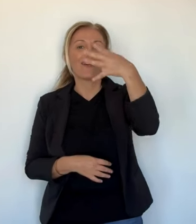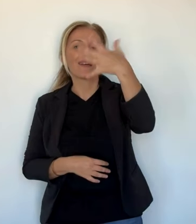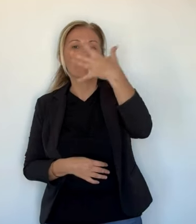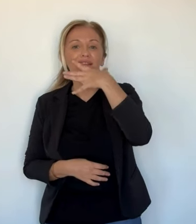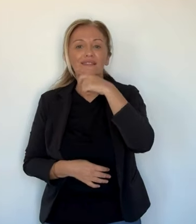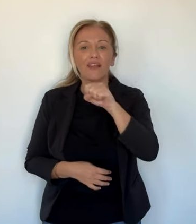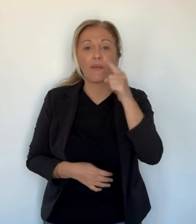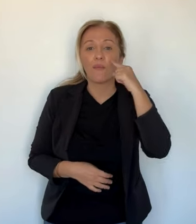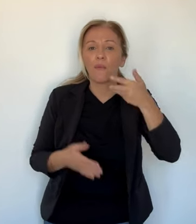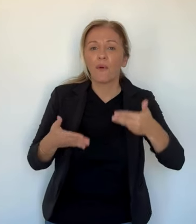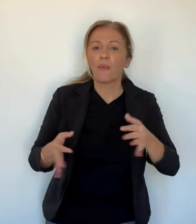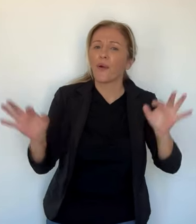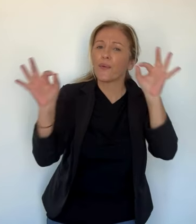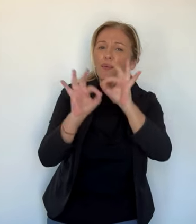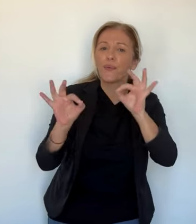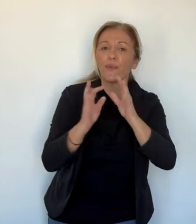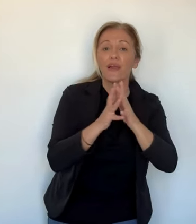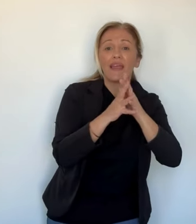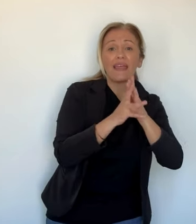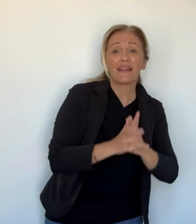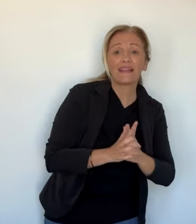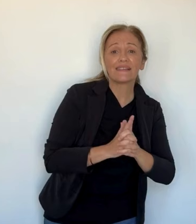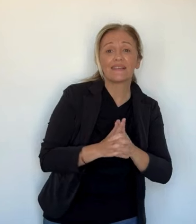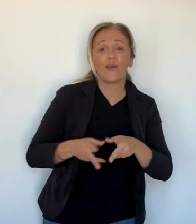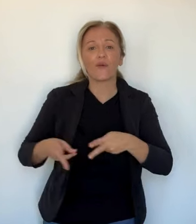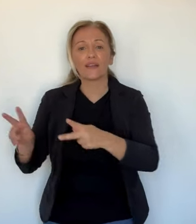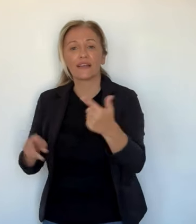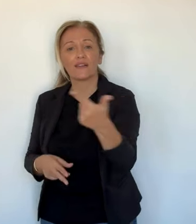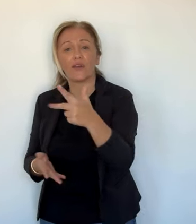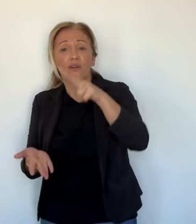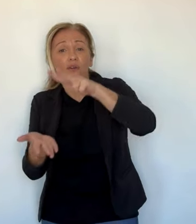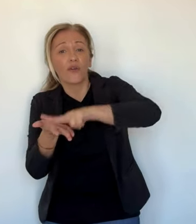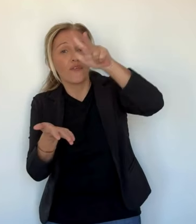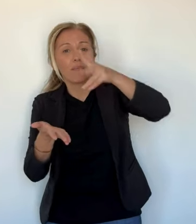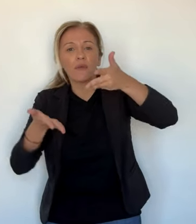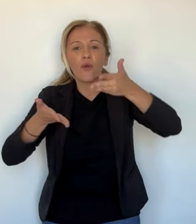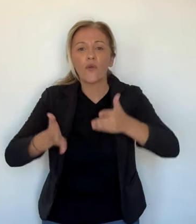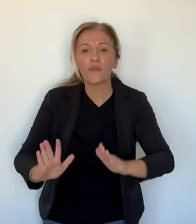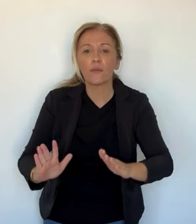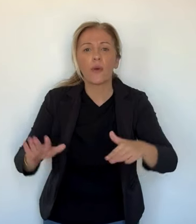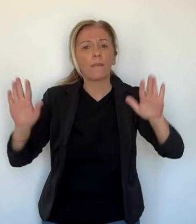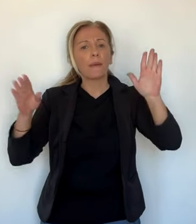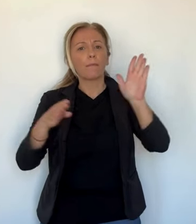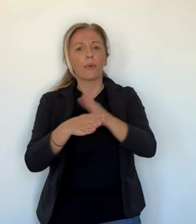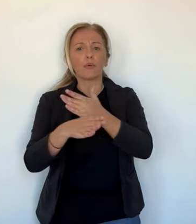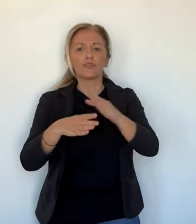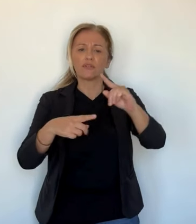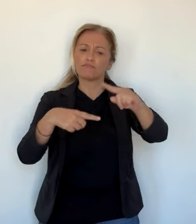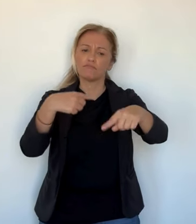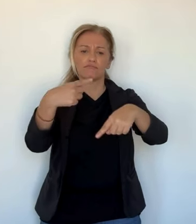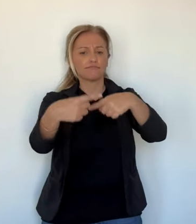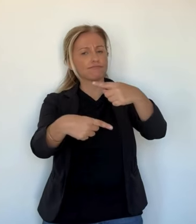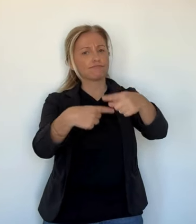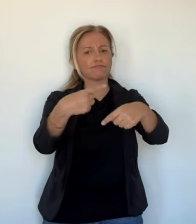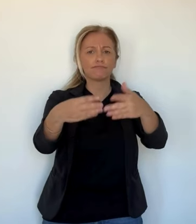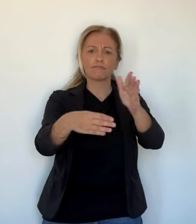14 et 15 décembre sont évoqués, sans que l'église n fait pour l'instant d'annonces officielles, aucune confirmation non plus de la part des pouvoirs